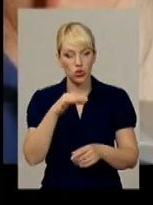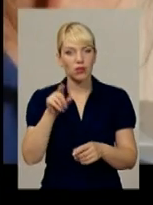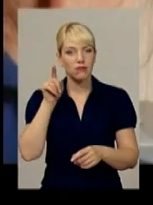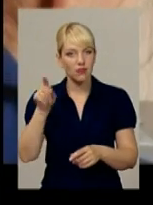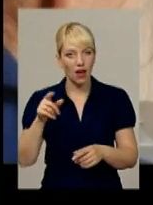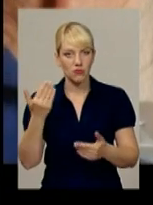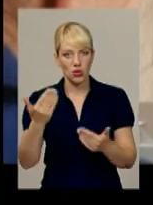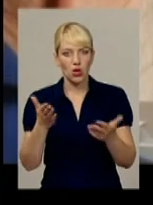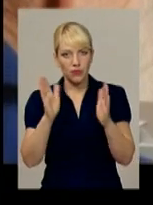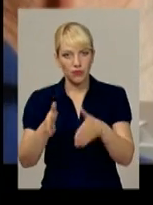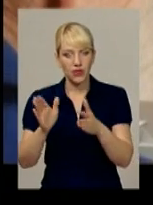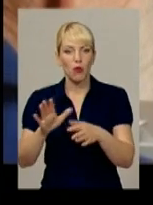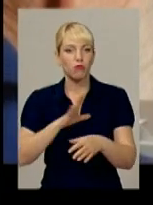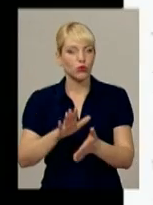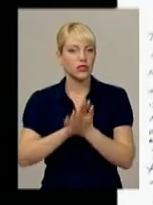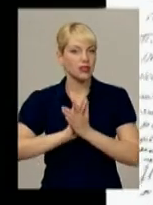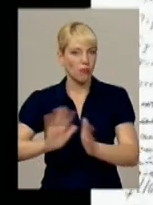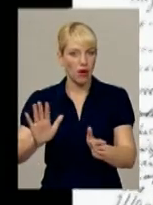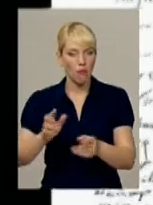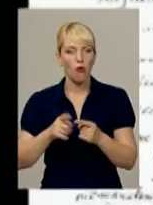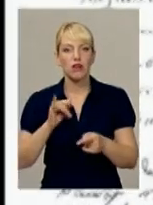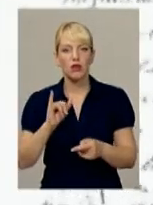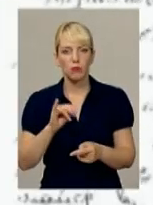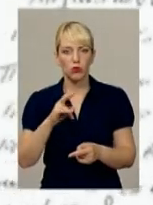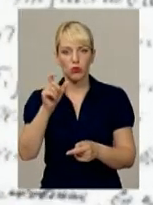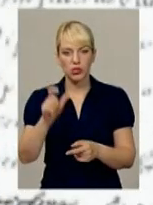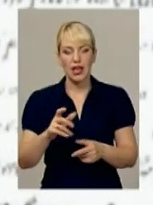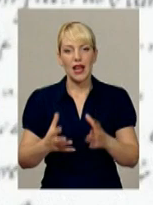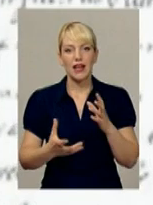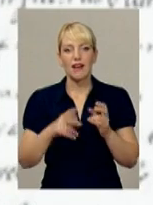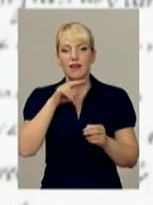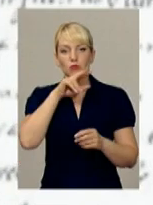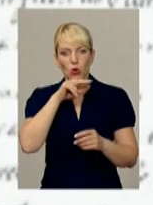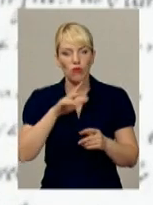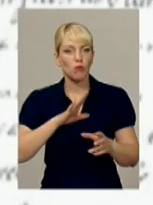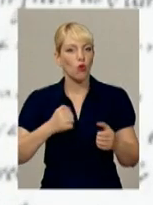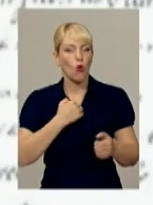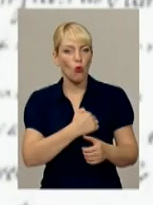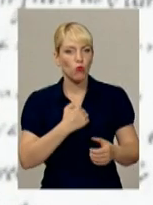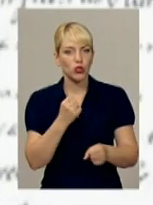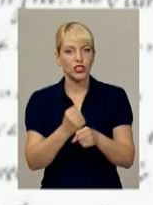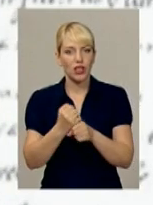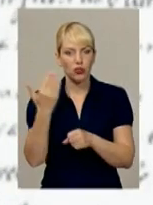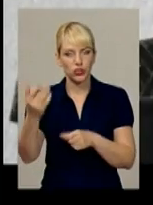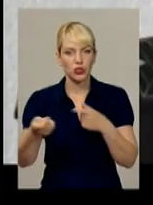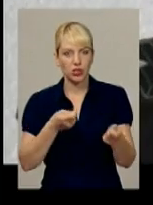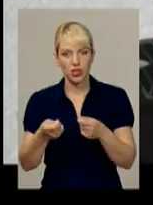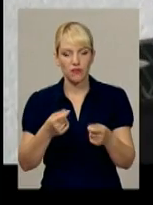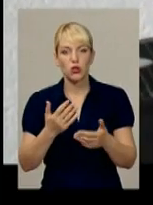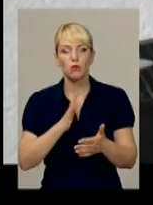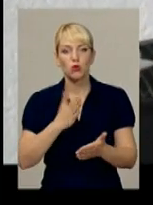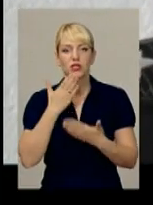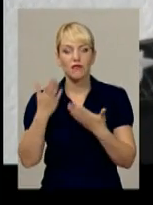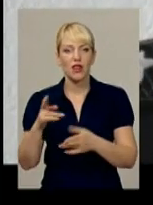репутація пана Братка була добряче заплямована. Рятувальники Буковини, обурені діяльністю керівництва, написали свого часу звернення